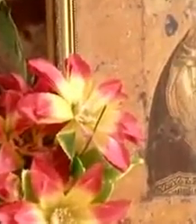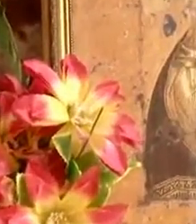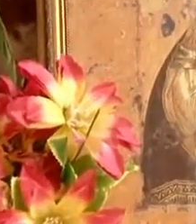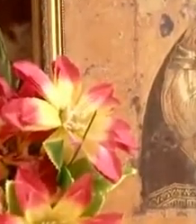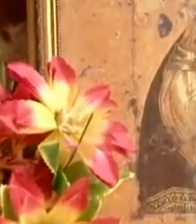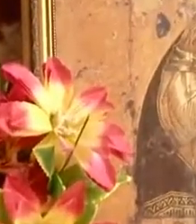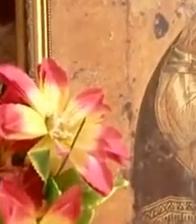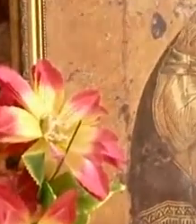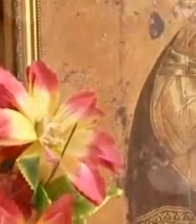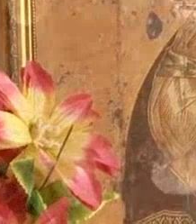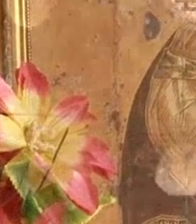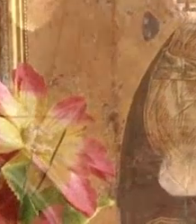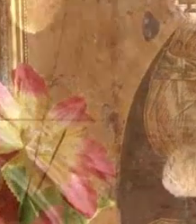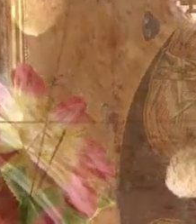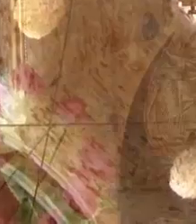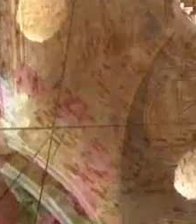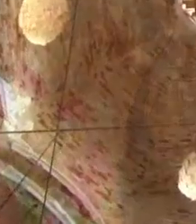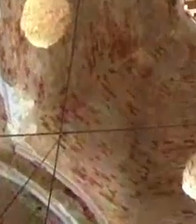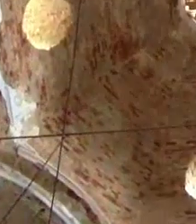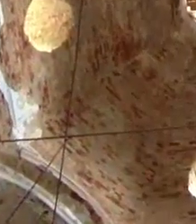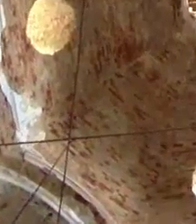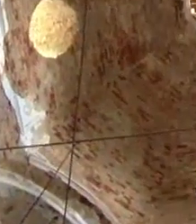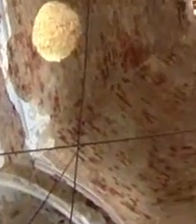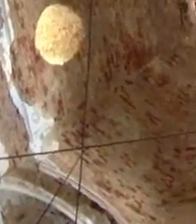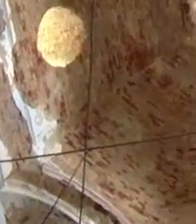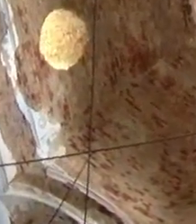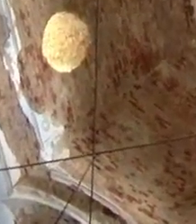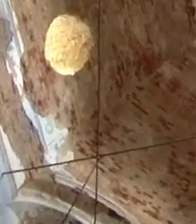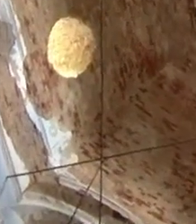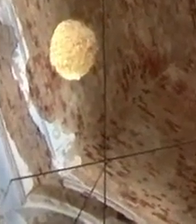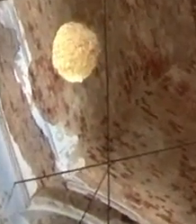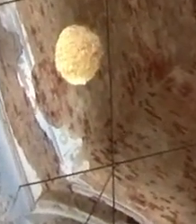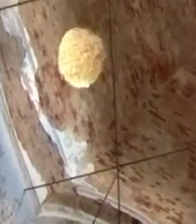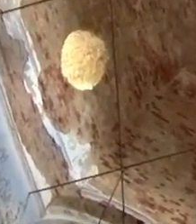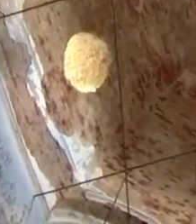Антонину Юрия Вячеслава Андрея Михаила Сергия Димитрия Димитрия Егора